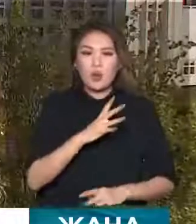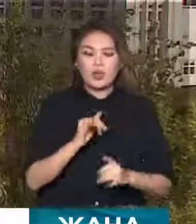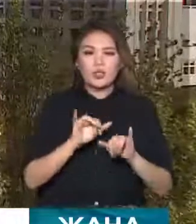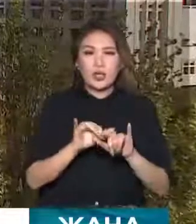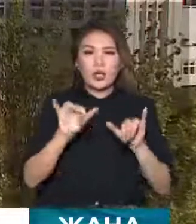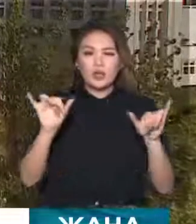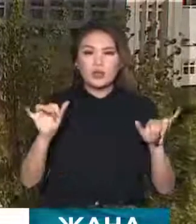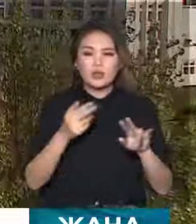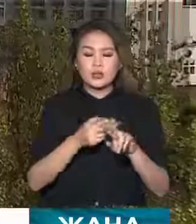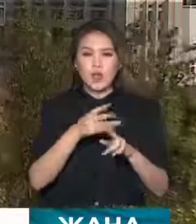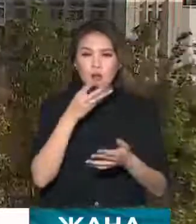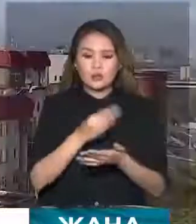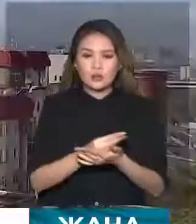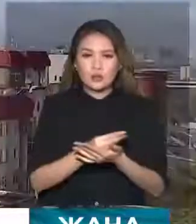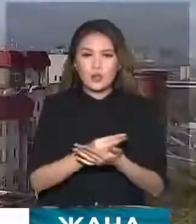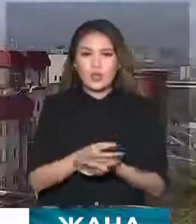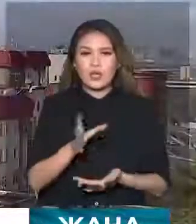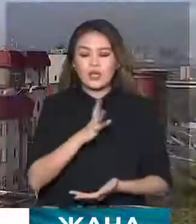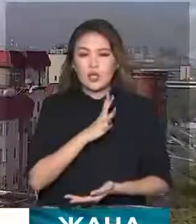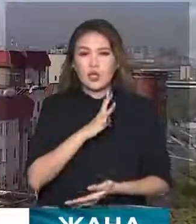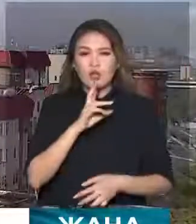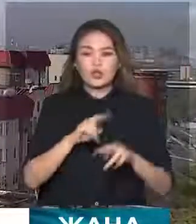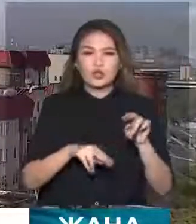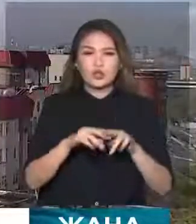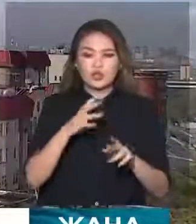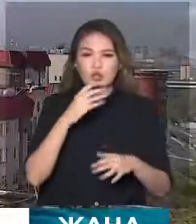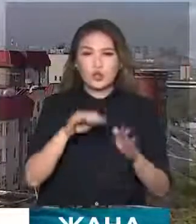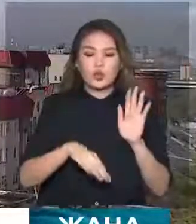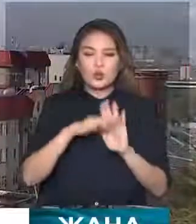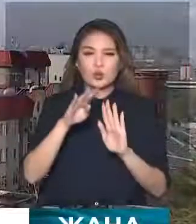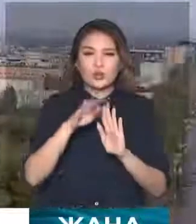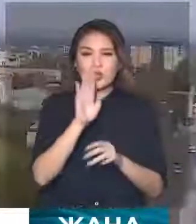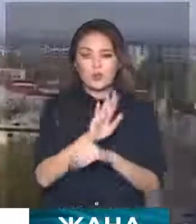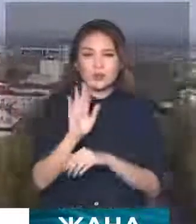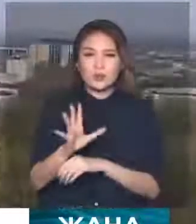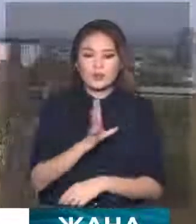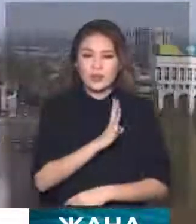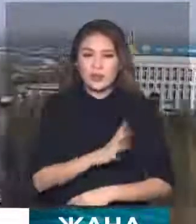әртараптан дұру және инфрақұрылымын жаңғырту жөнде тапсырма берді.